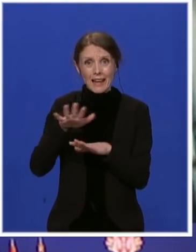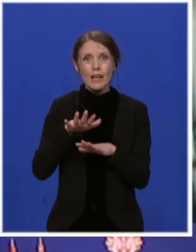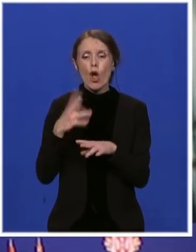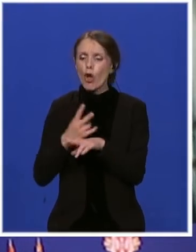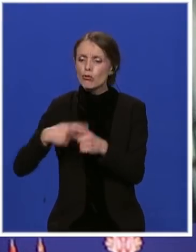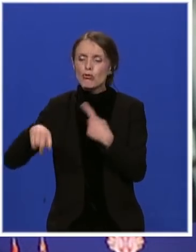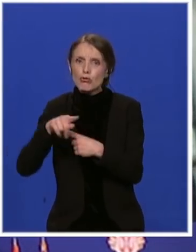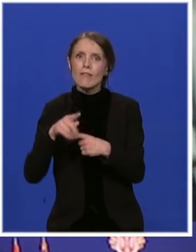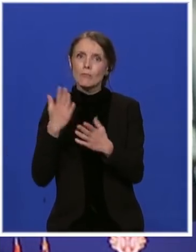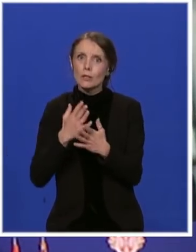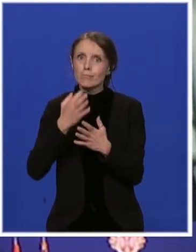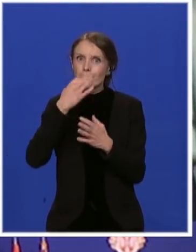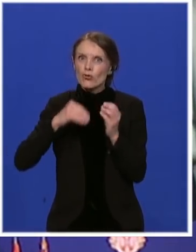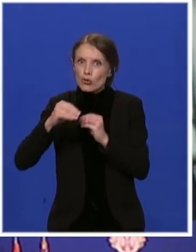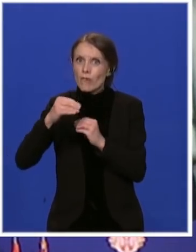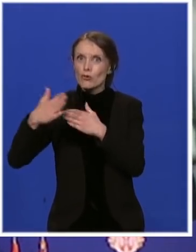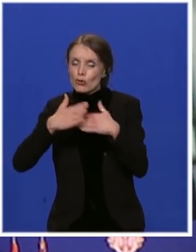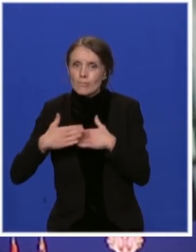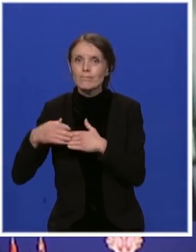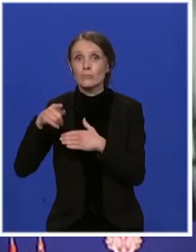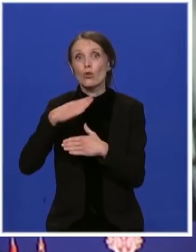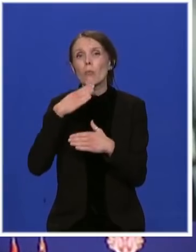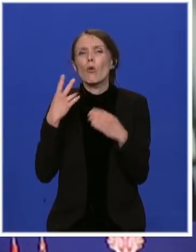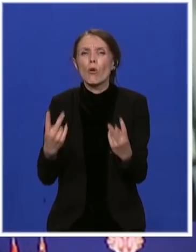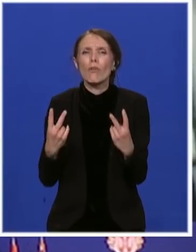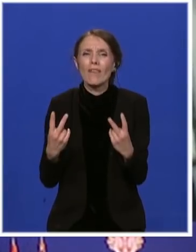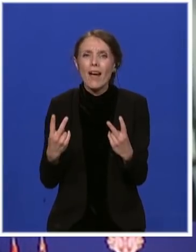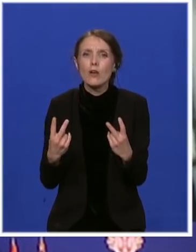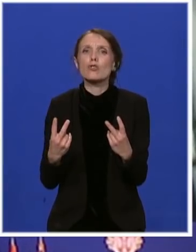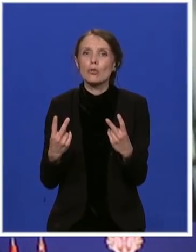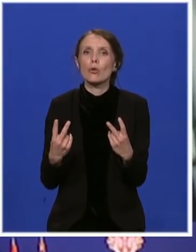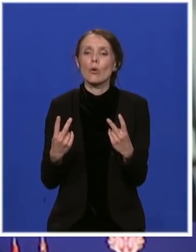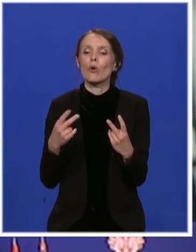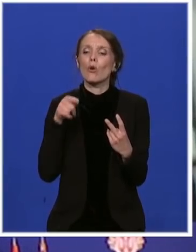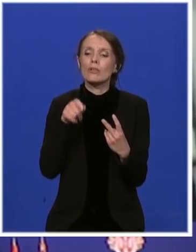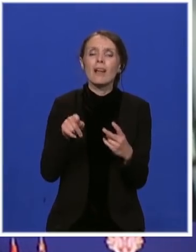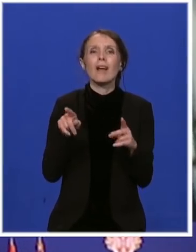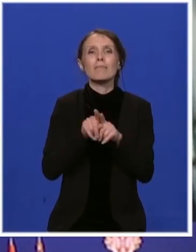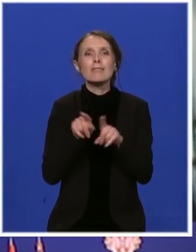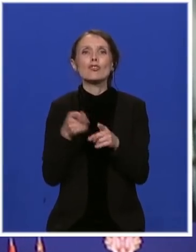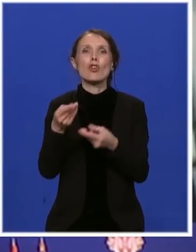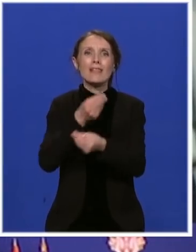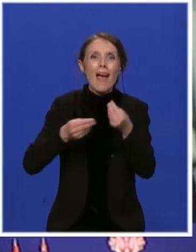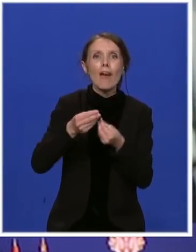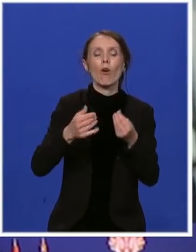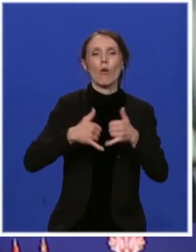važno u primjeni ekonomskog razvojnog investicijenog plana.